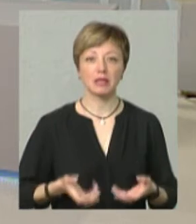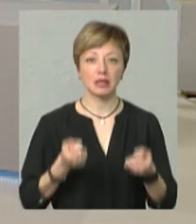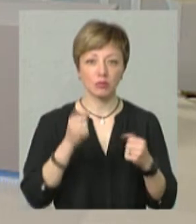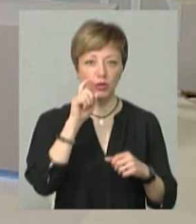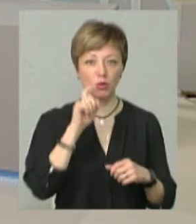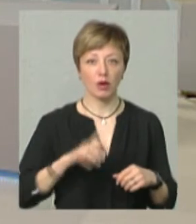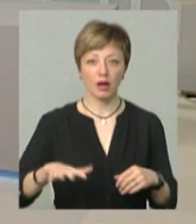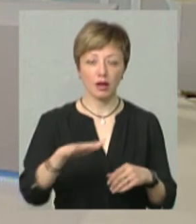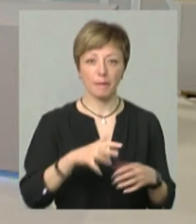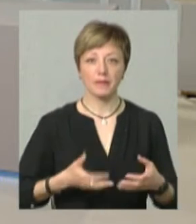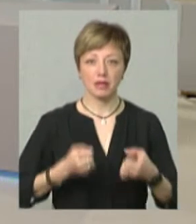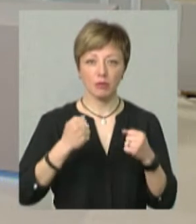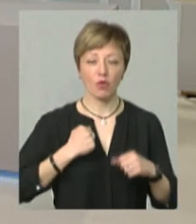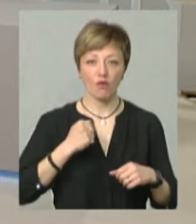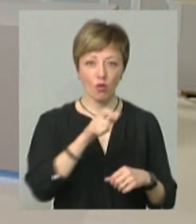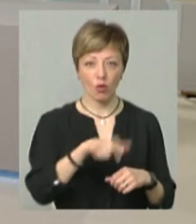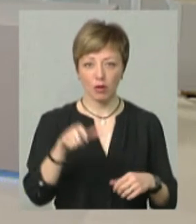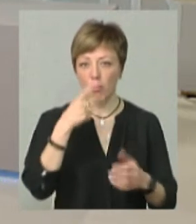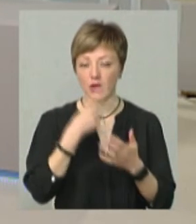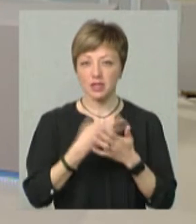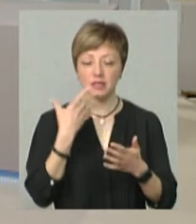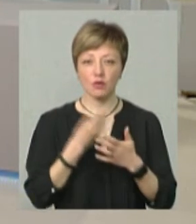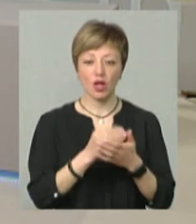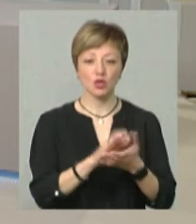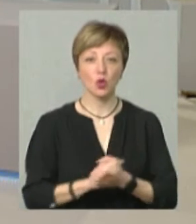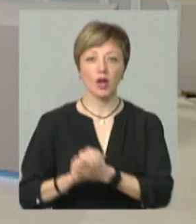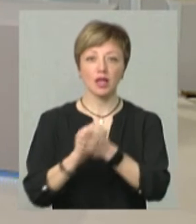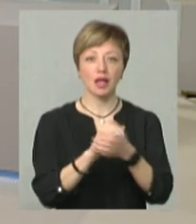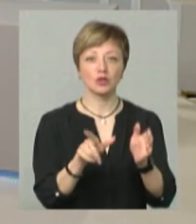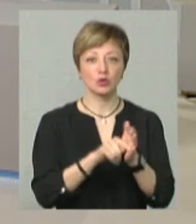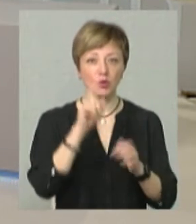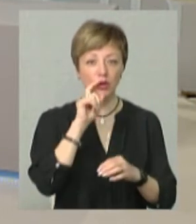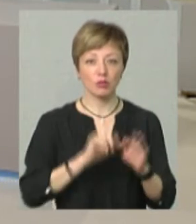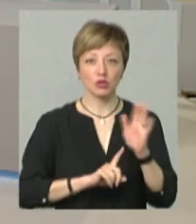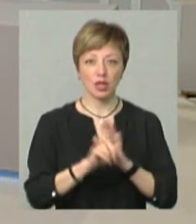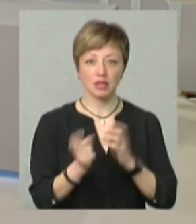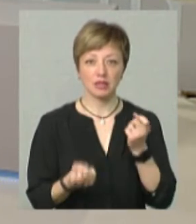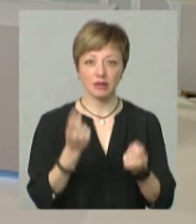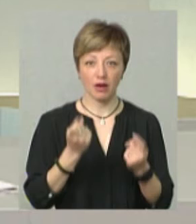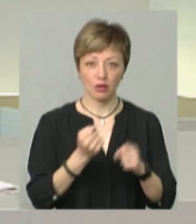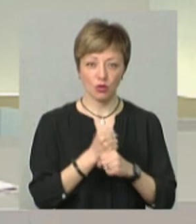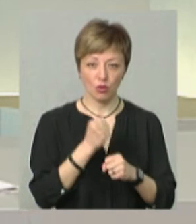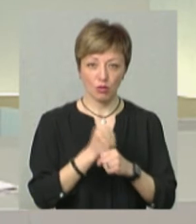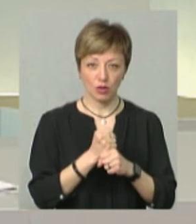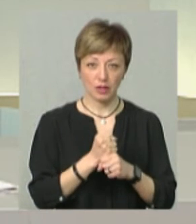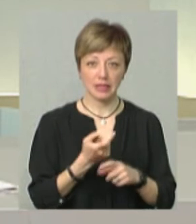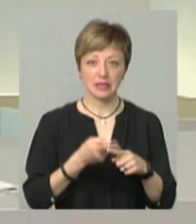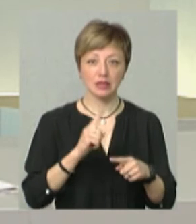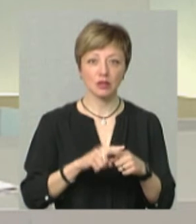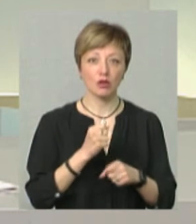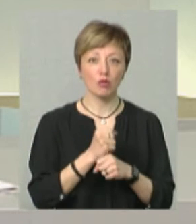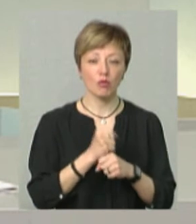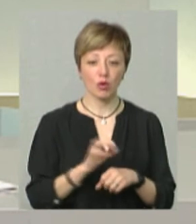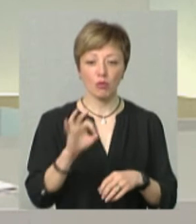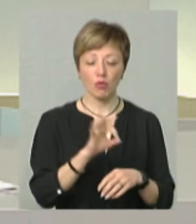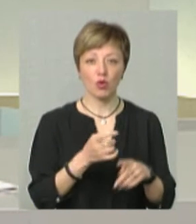Україні, підтримку воїнам, показати свою солідарність з Україною, то почали з'являтися роботи. Причому ці роботи ми